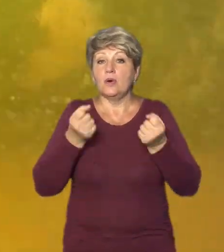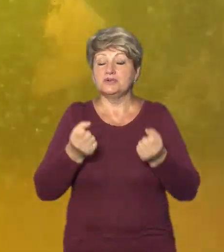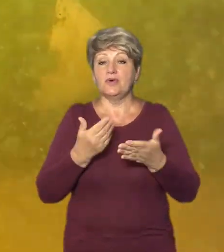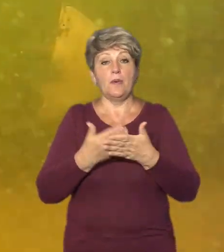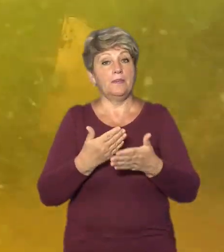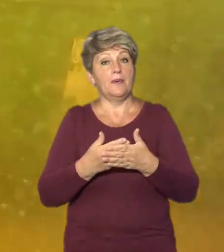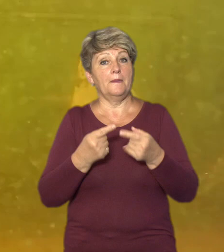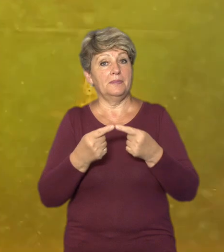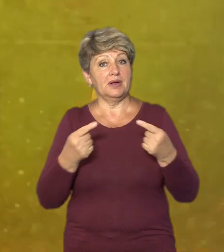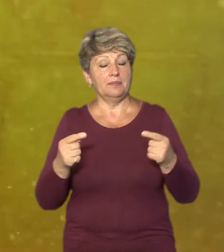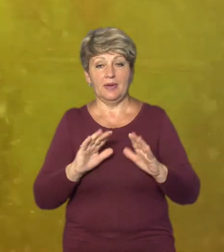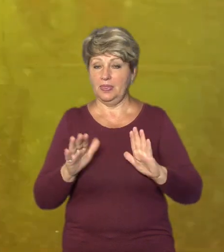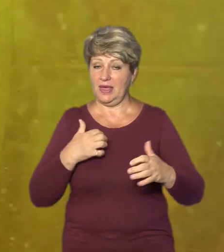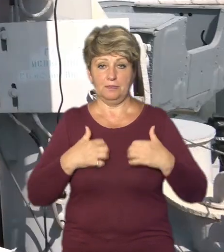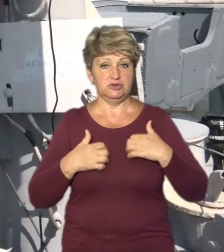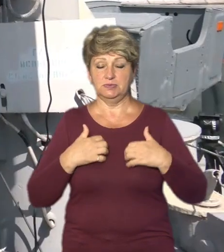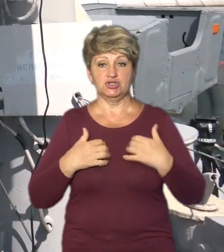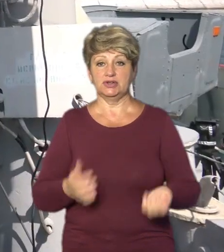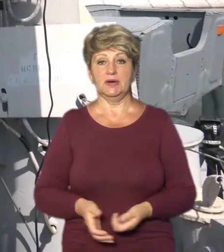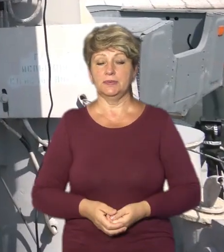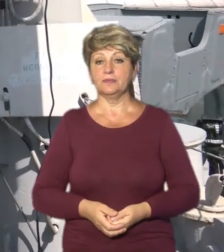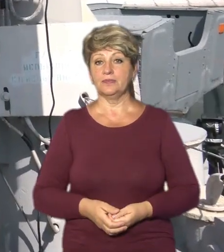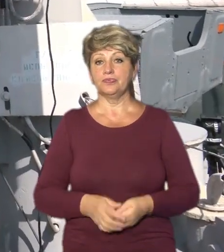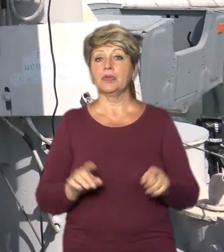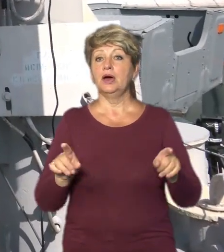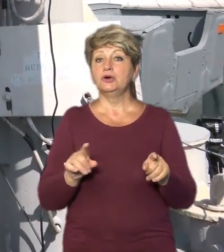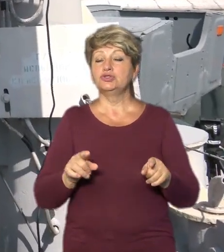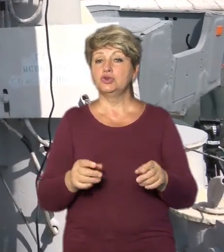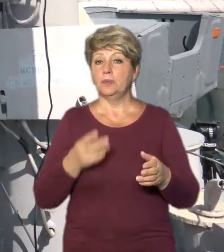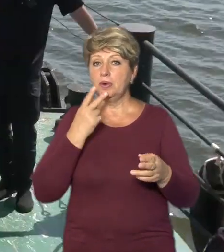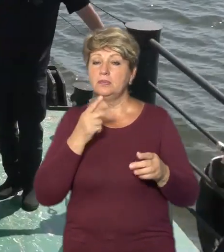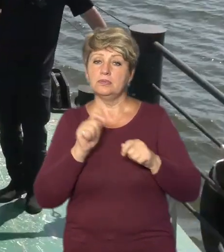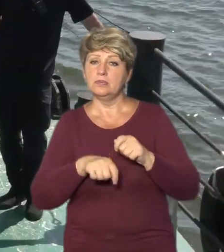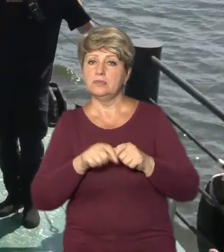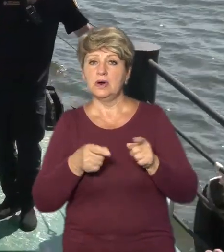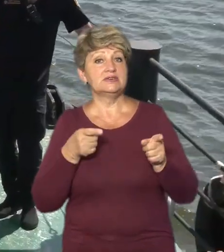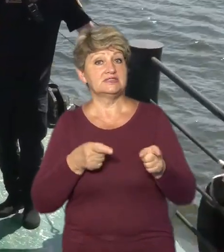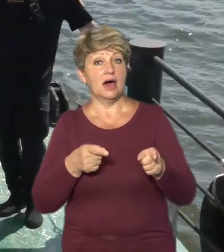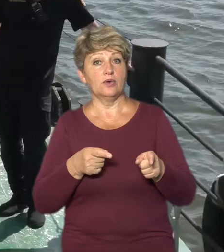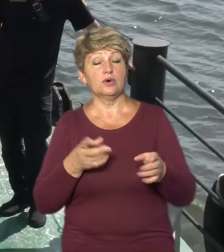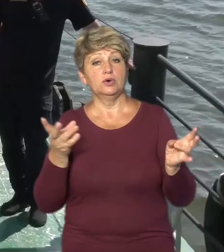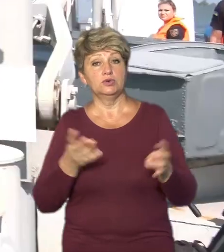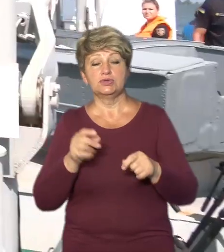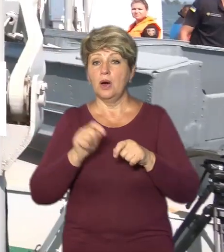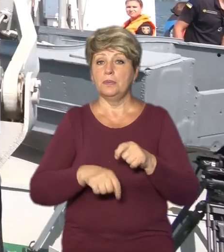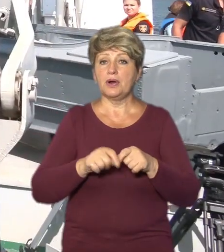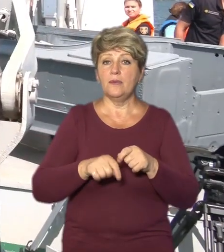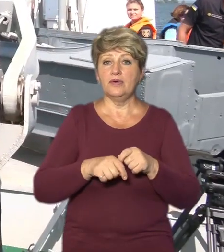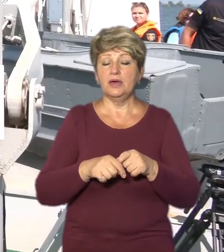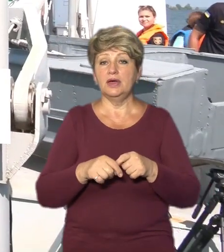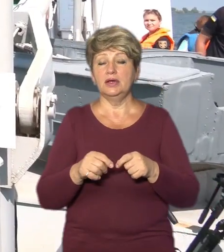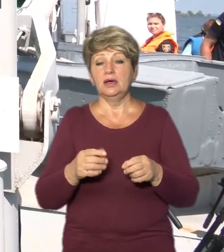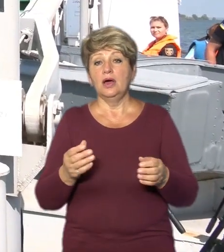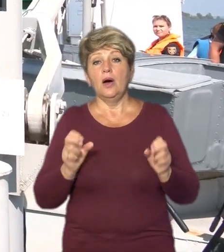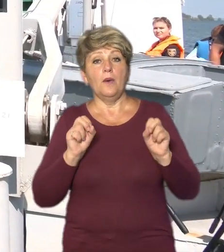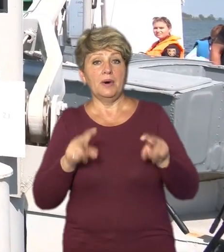на річки не поспішають. Щоб оцінити загрозу, необхідно провести ідентифікацію вибухонебезпечного